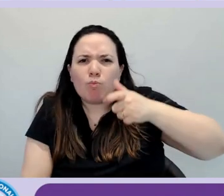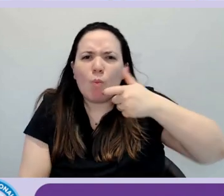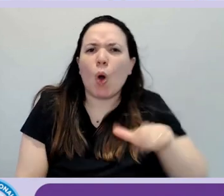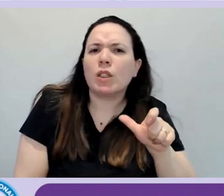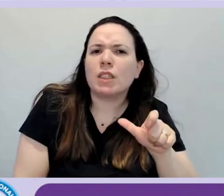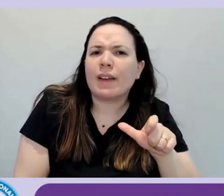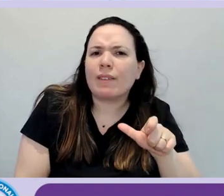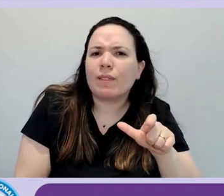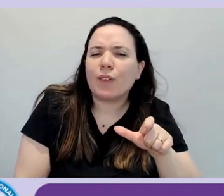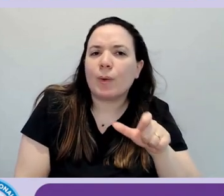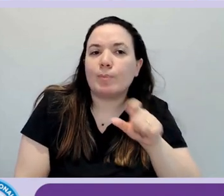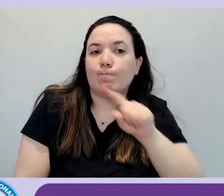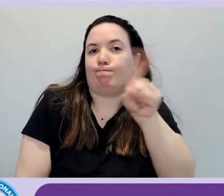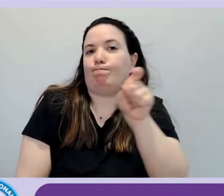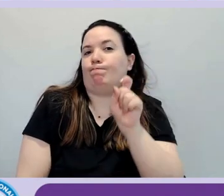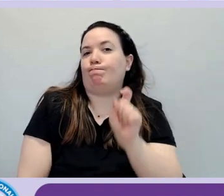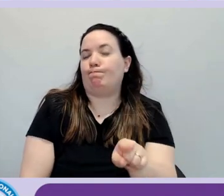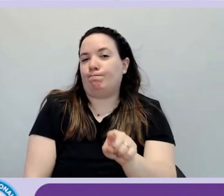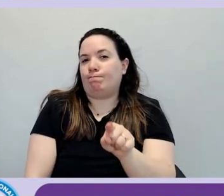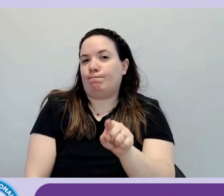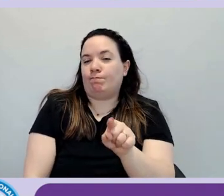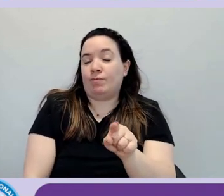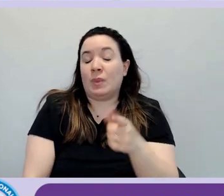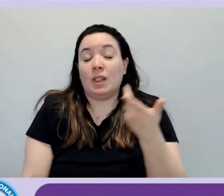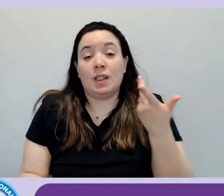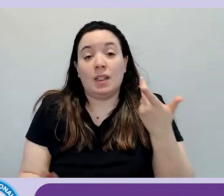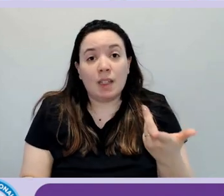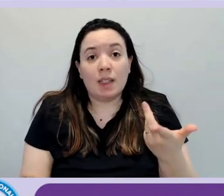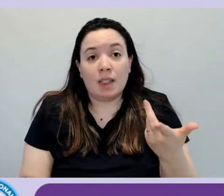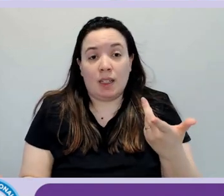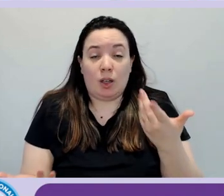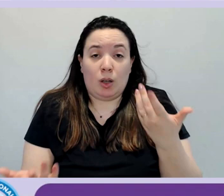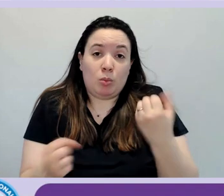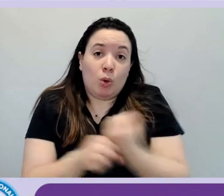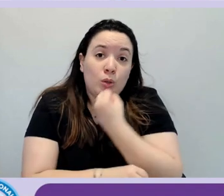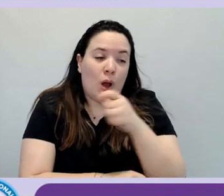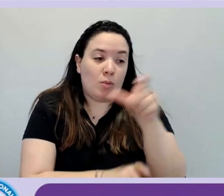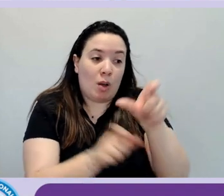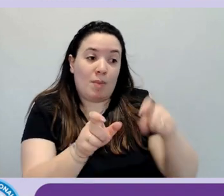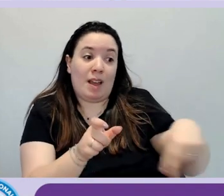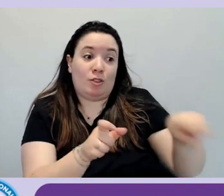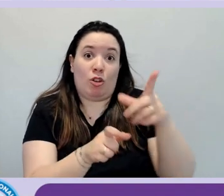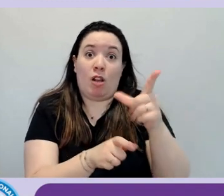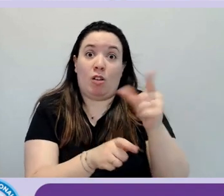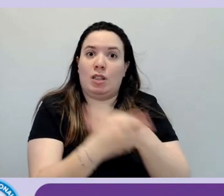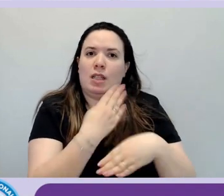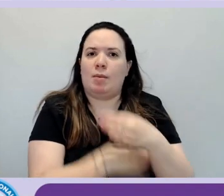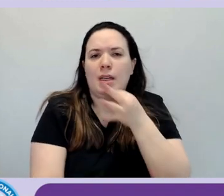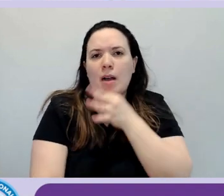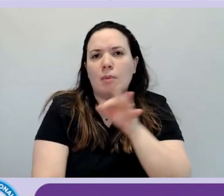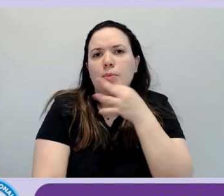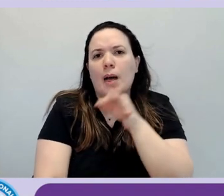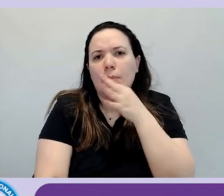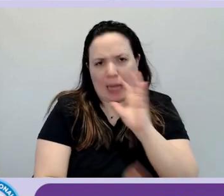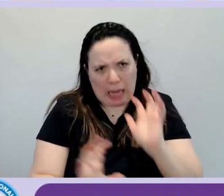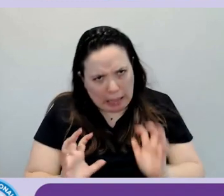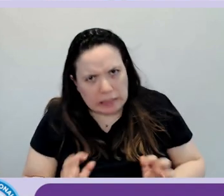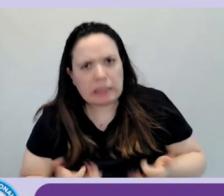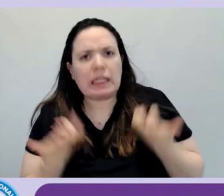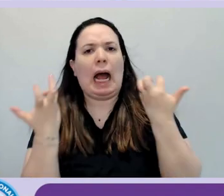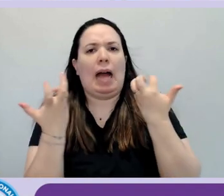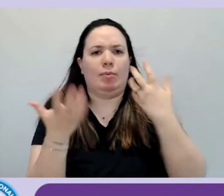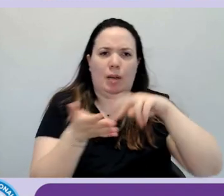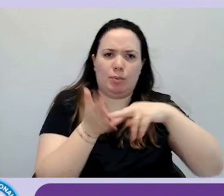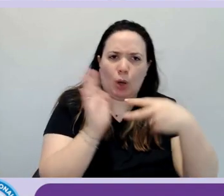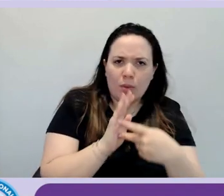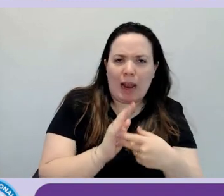purtroppo da una parte le persone con disabilità spesso non segnalano i problemi, si arrabbiano e vanno